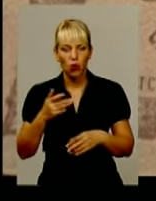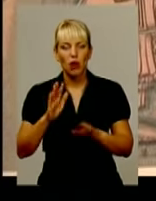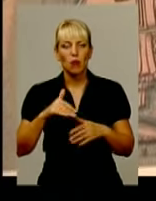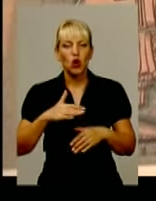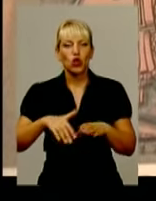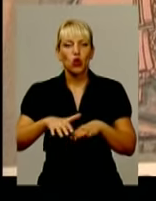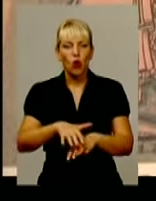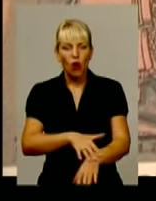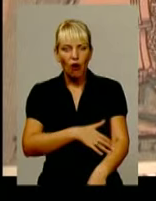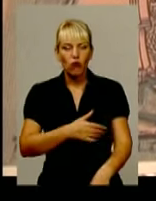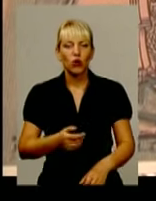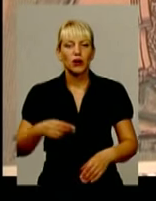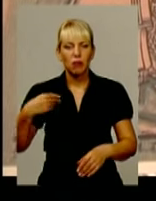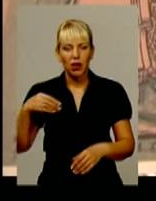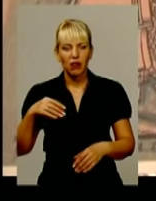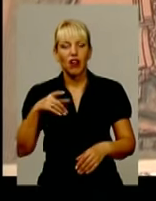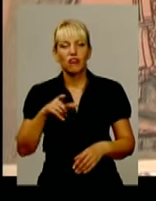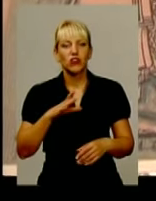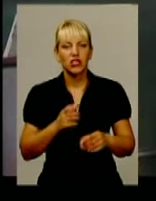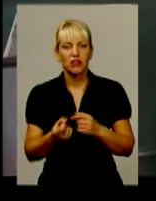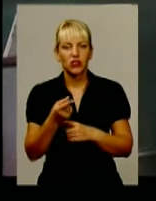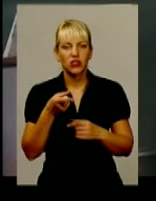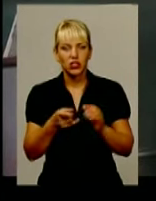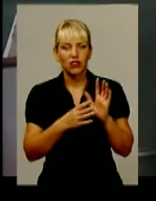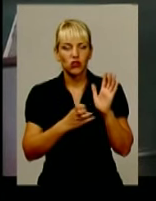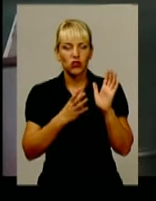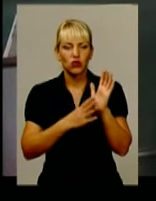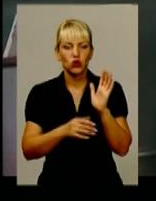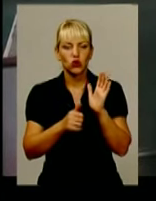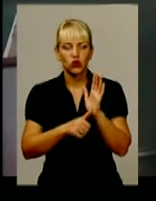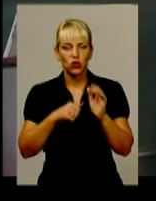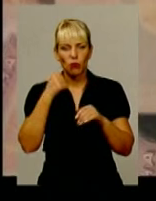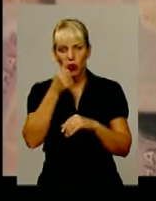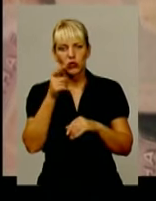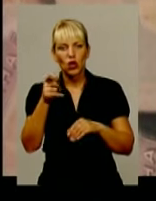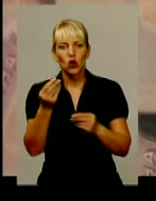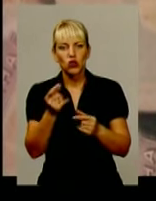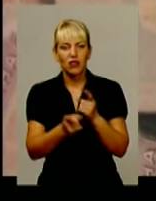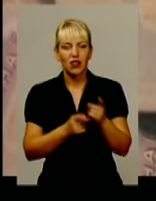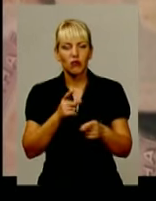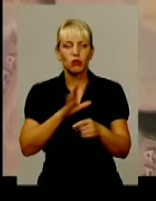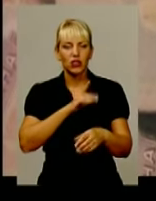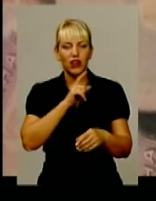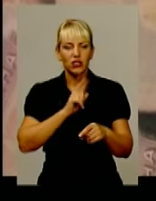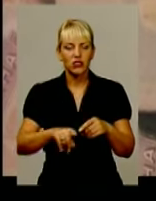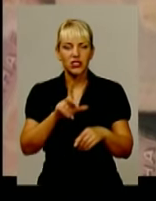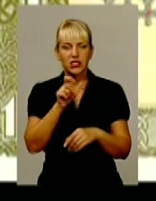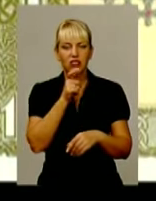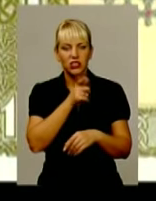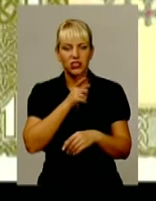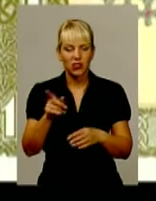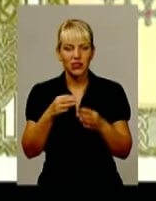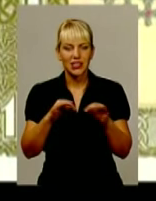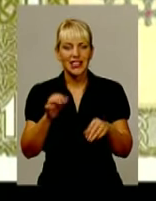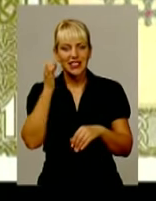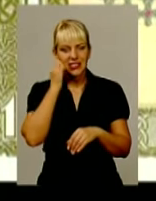гаманцях українців у 1996 році. Тодішня грошова реформа стала найшвидшою за часів Незалежності. За два тижні